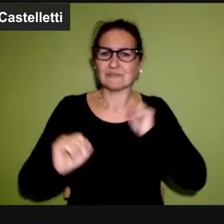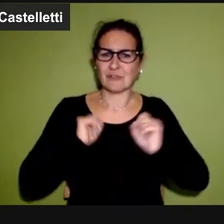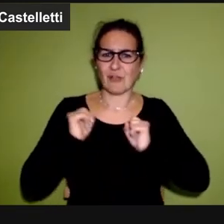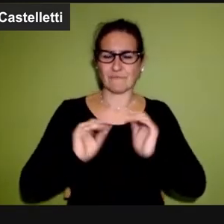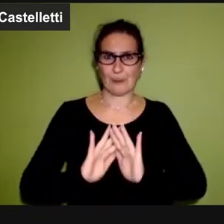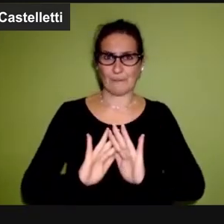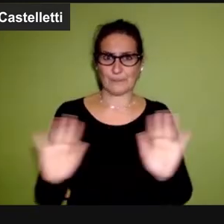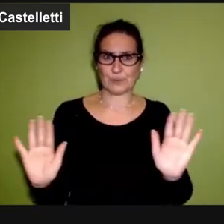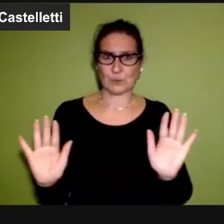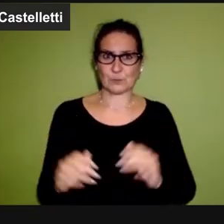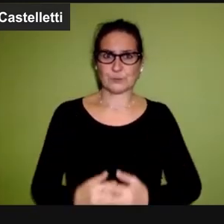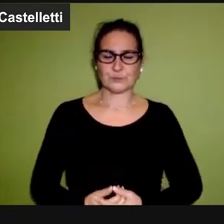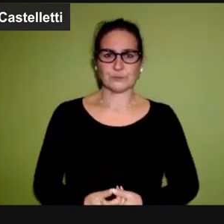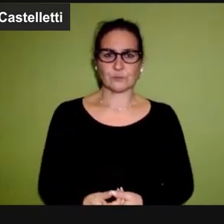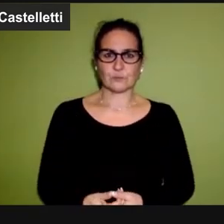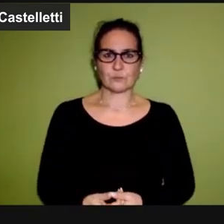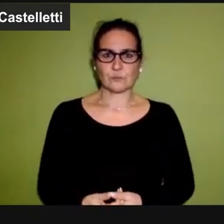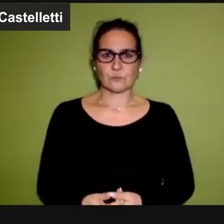nulla e magari con